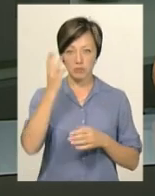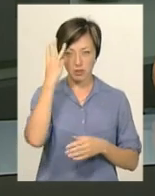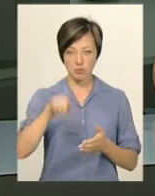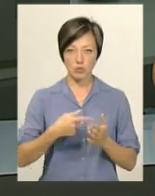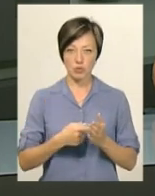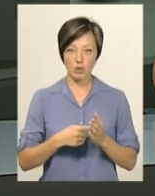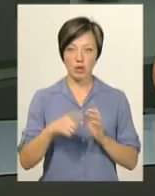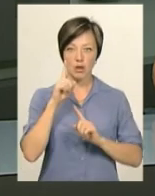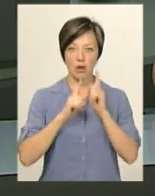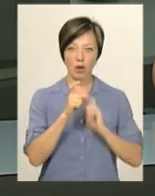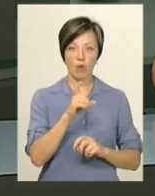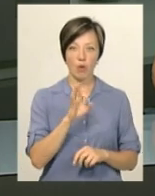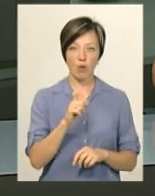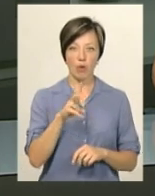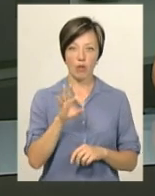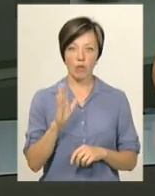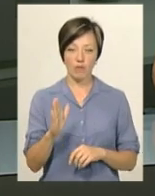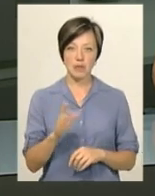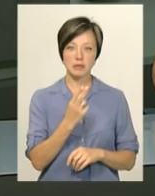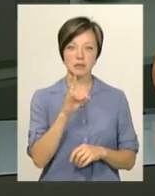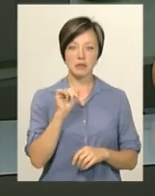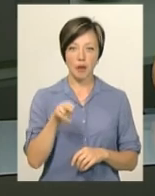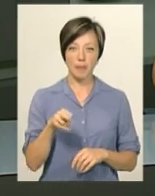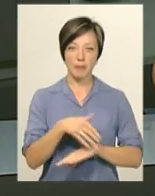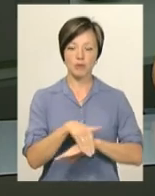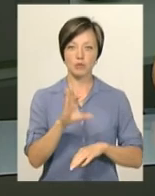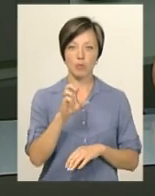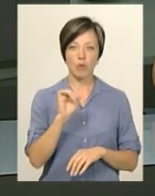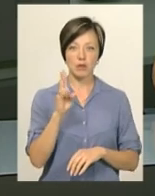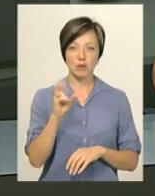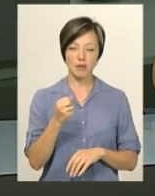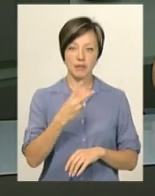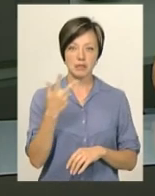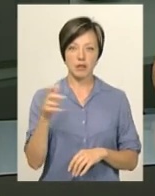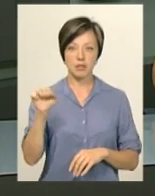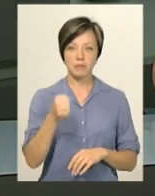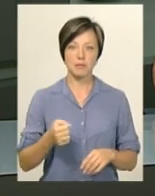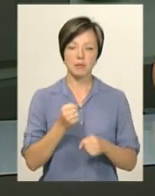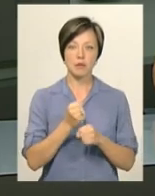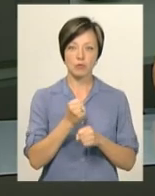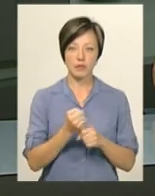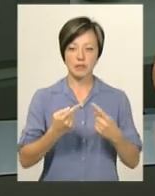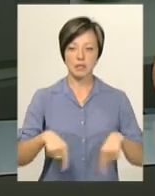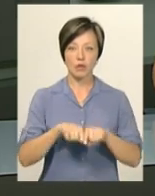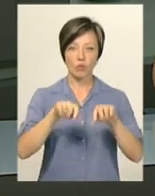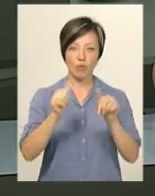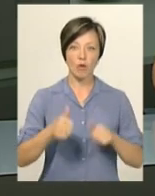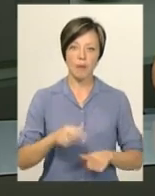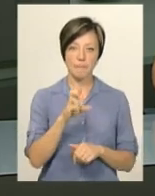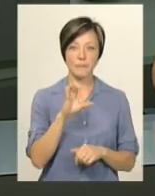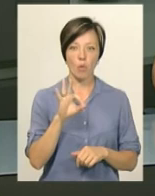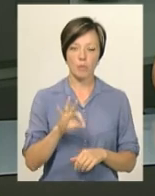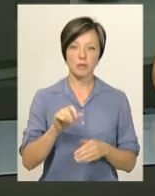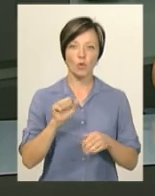міської ради Олексій Хохлов. Нагадаю, у ЦНАПі на Соборній 23 серпня запрацював сектор з оформлення біометричних документів.